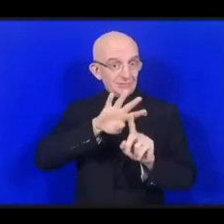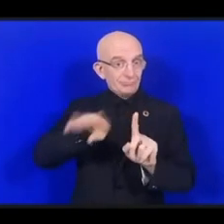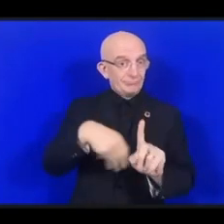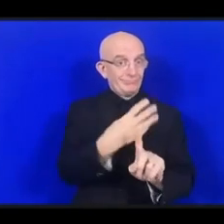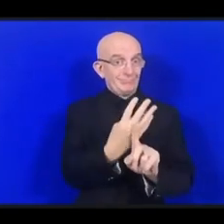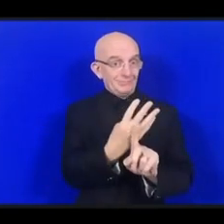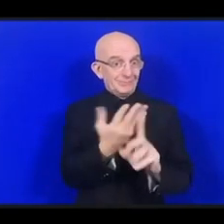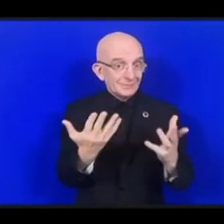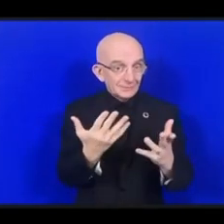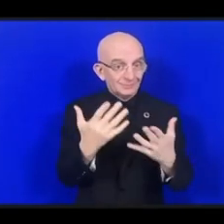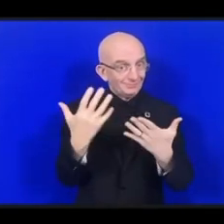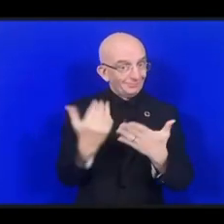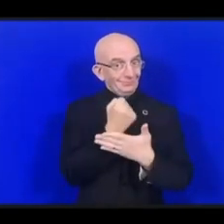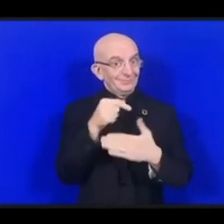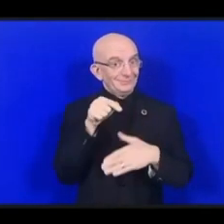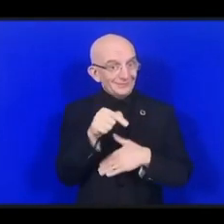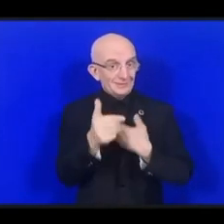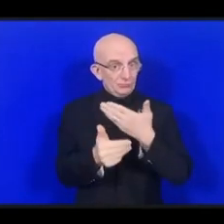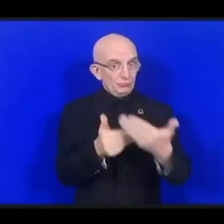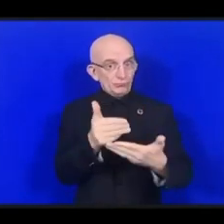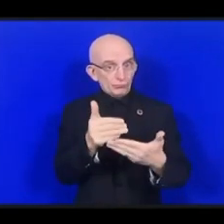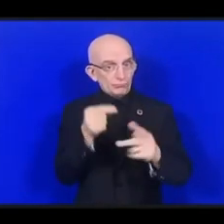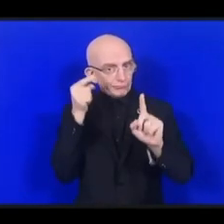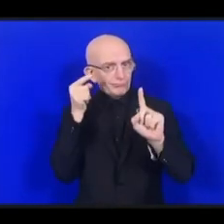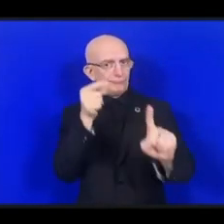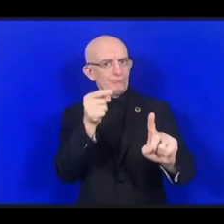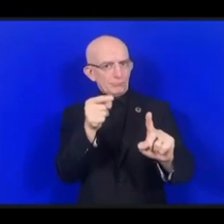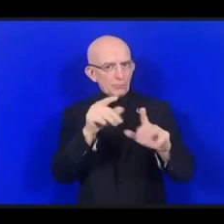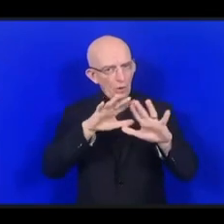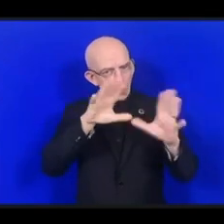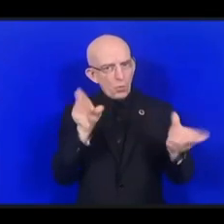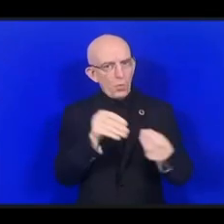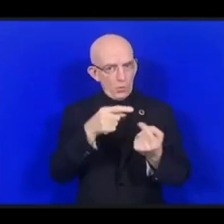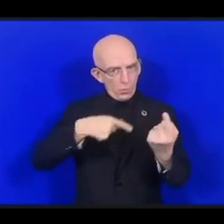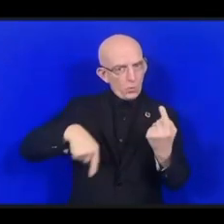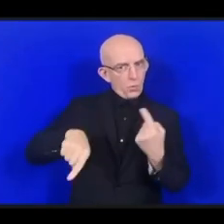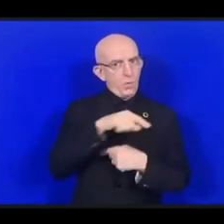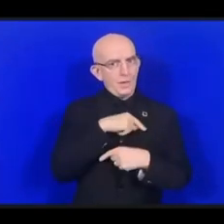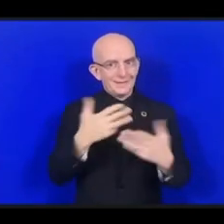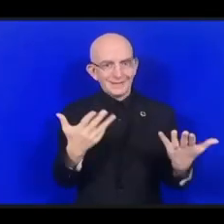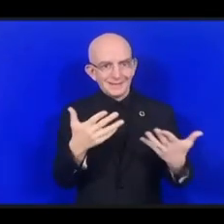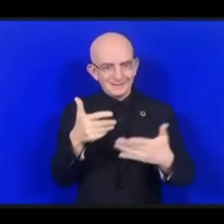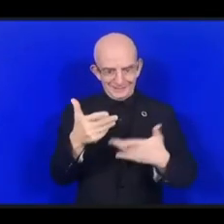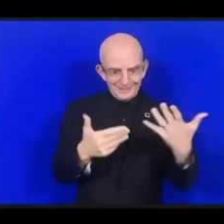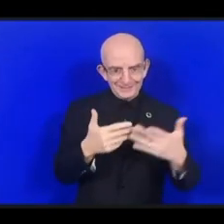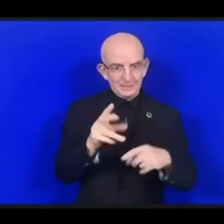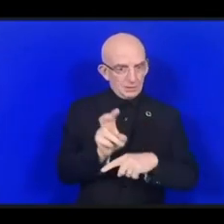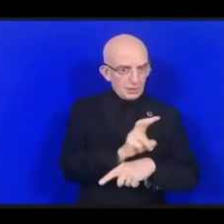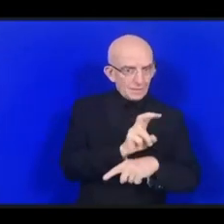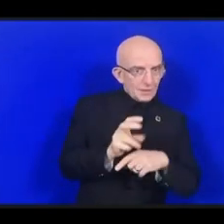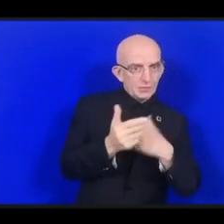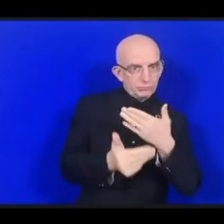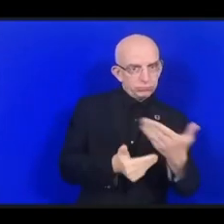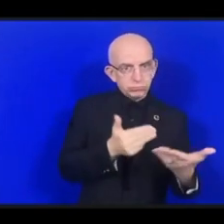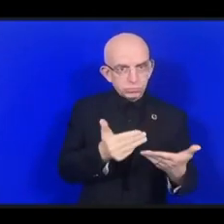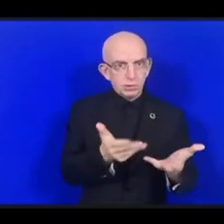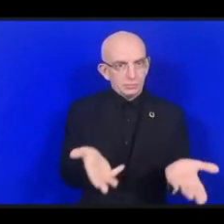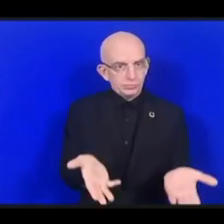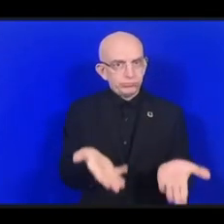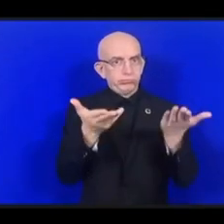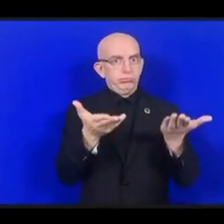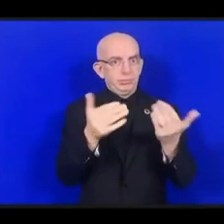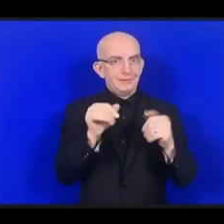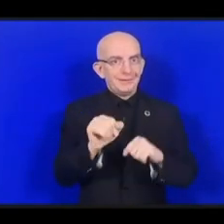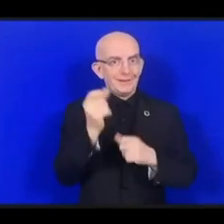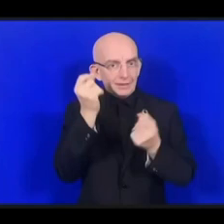того, как ведется управление данными и продвижение цифровой грамотности среди пользователей и тех, кто